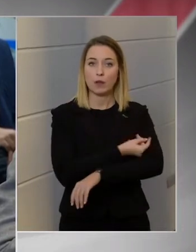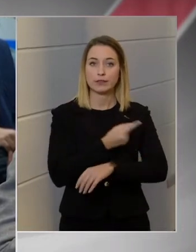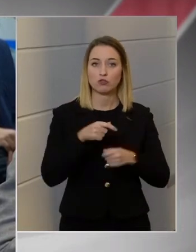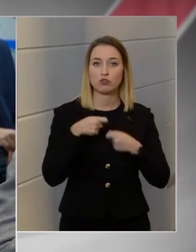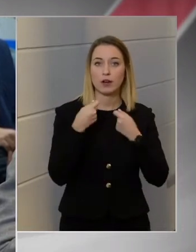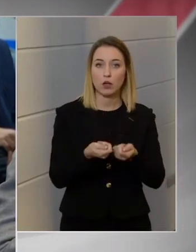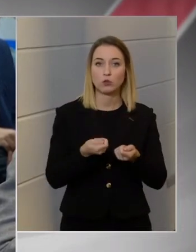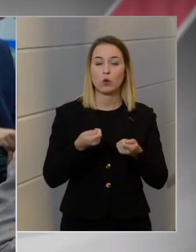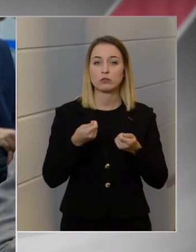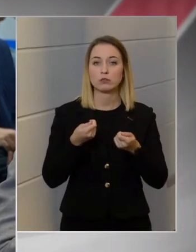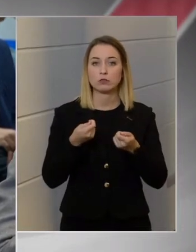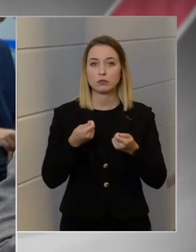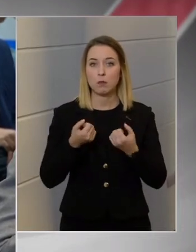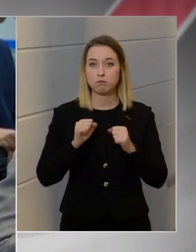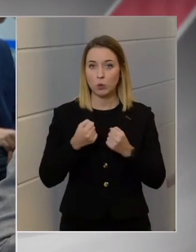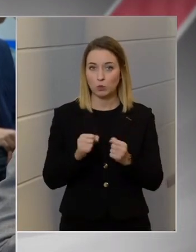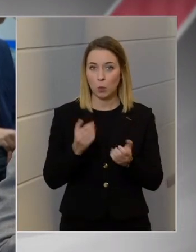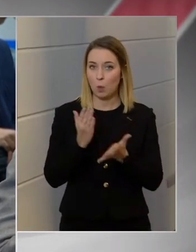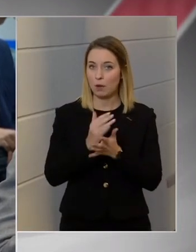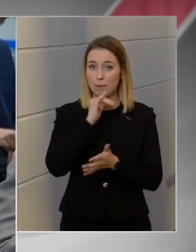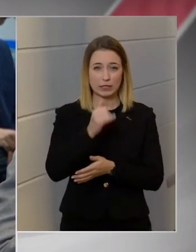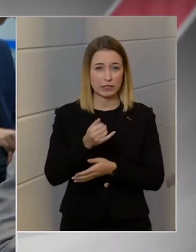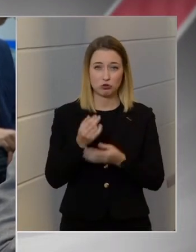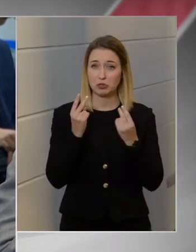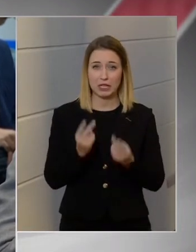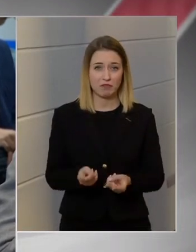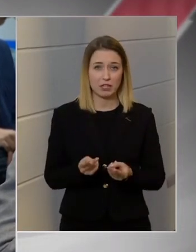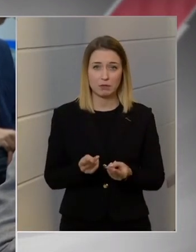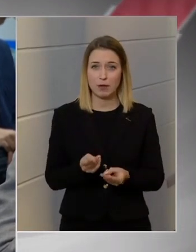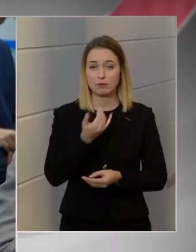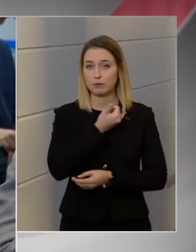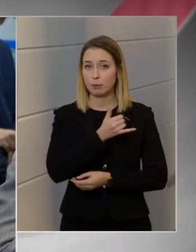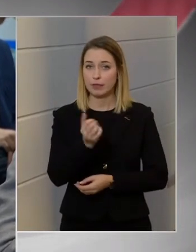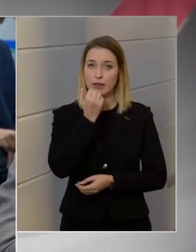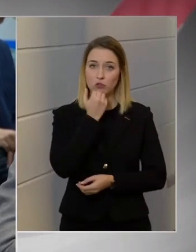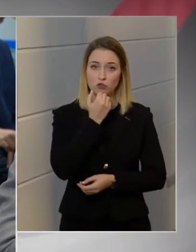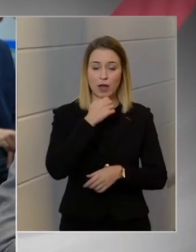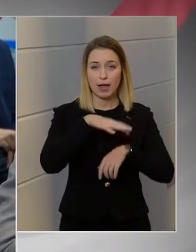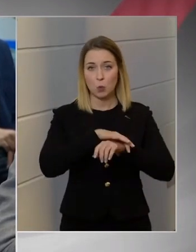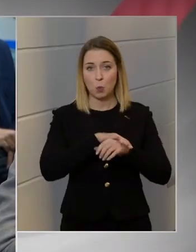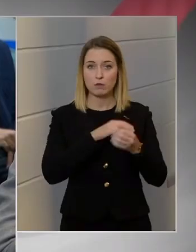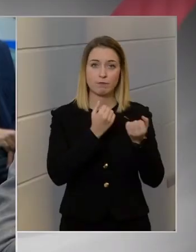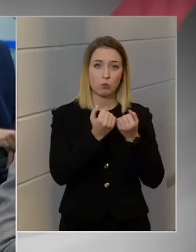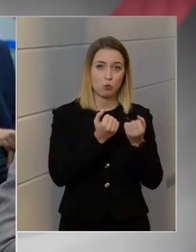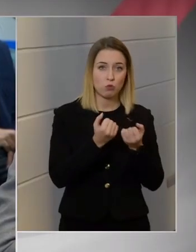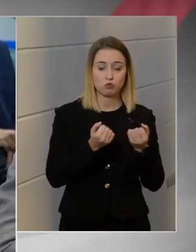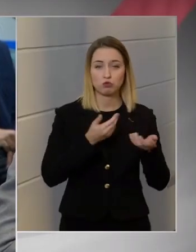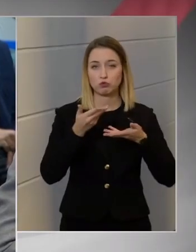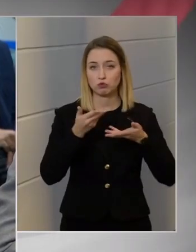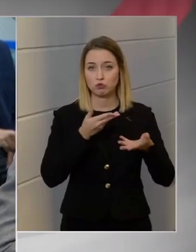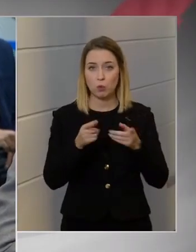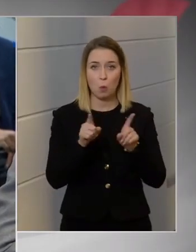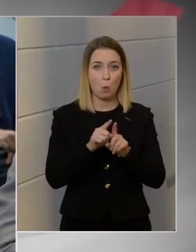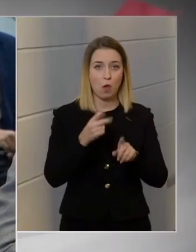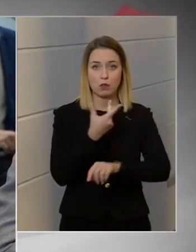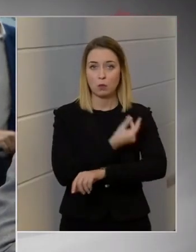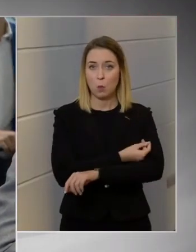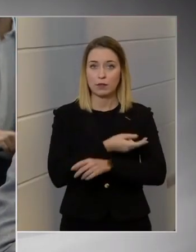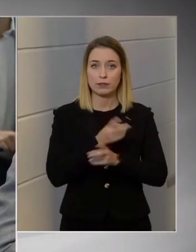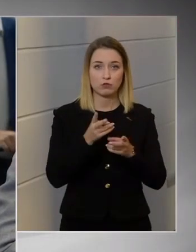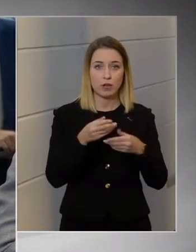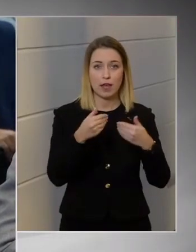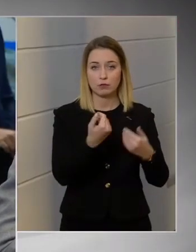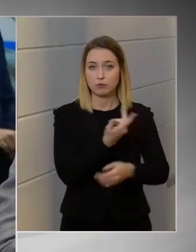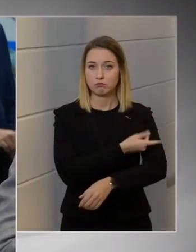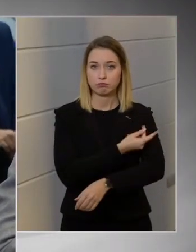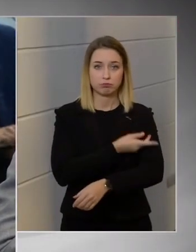protokoll, akkor az már nincs érvényben? Tehát mindenki a saját orvosával konzultálva gyakorlatilag olyan oltás beadat